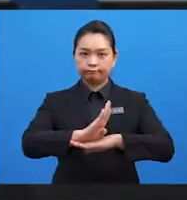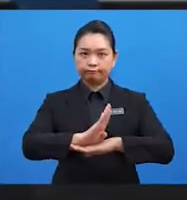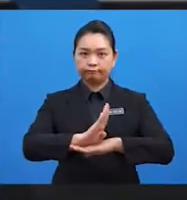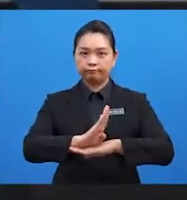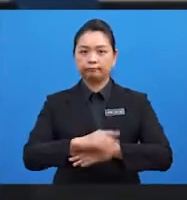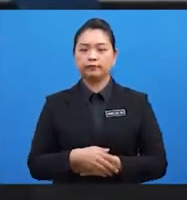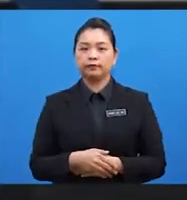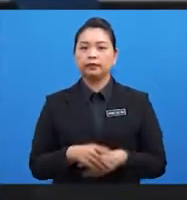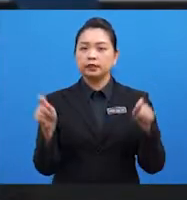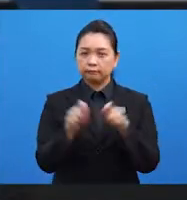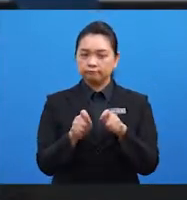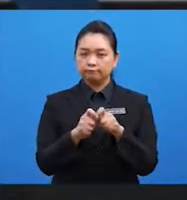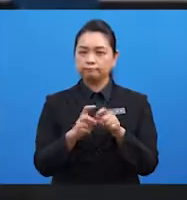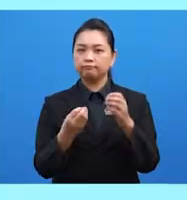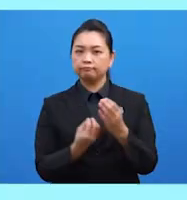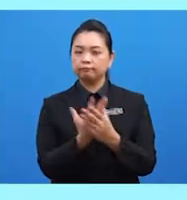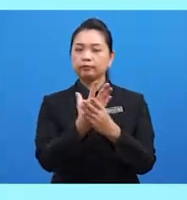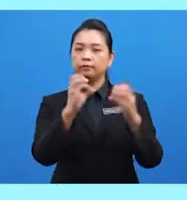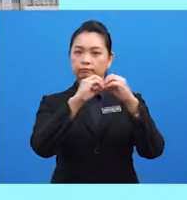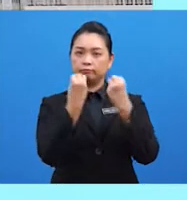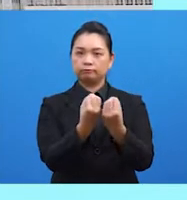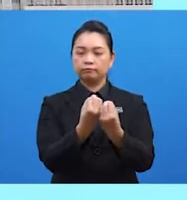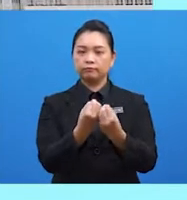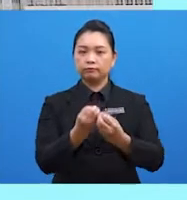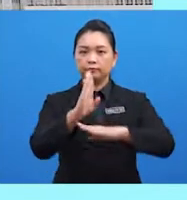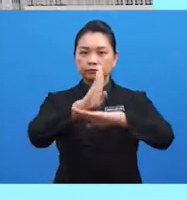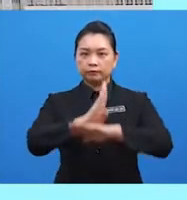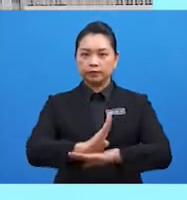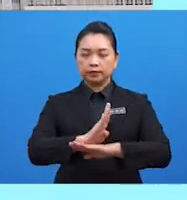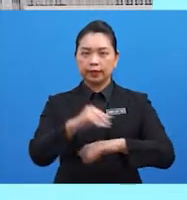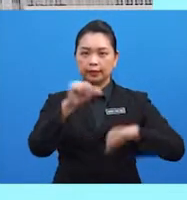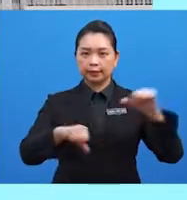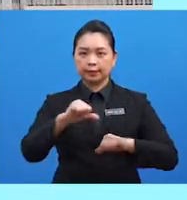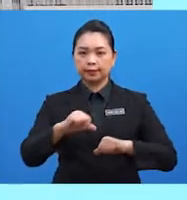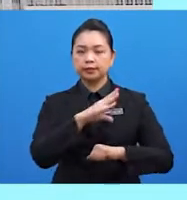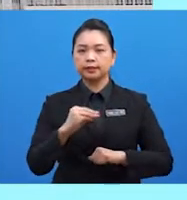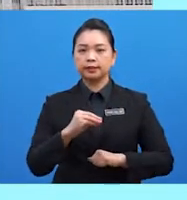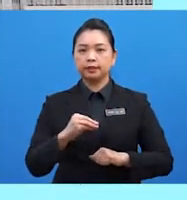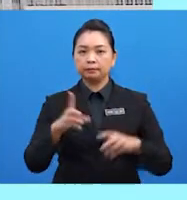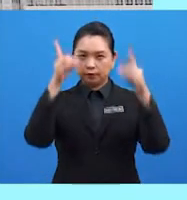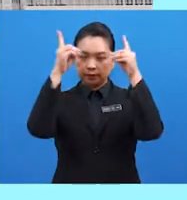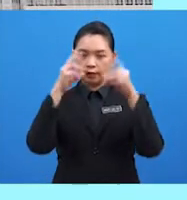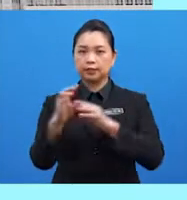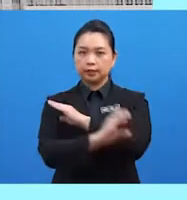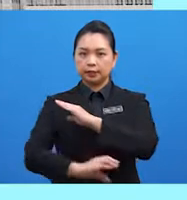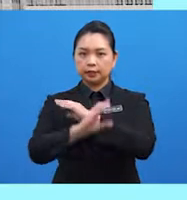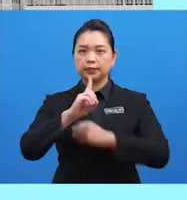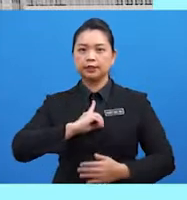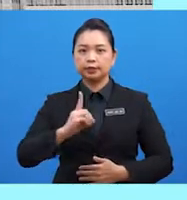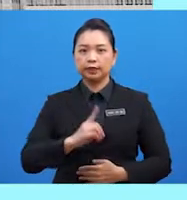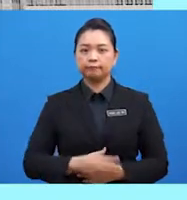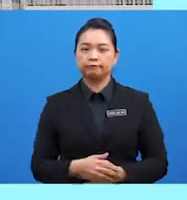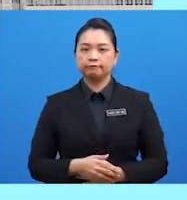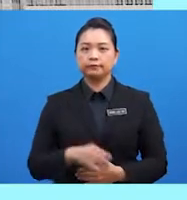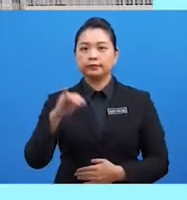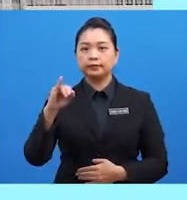seperti menubuhkan Pertubuhan, Kebudayaan, Sains dan Pendidikan Negara Islam